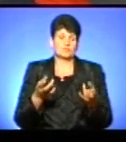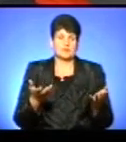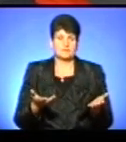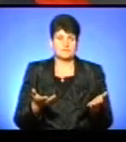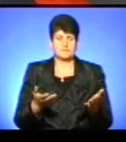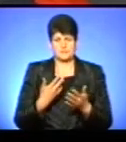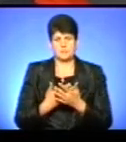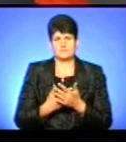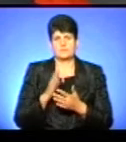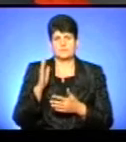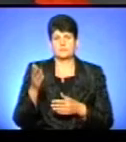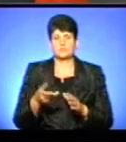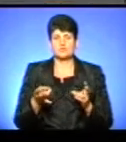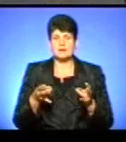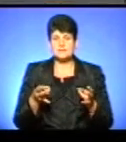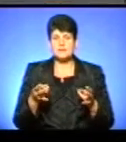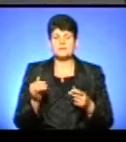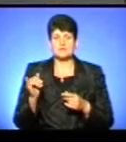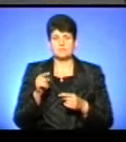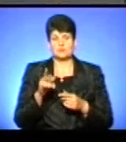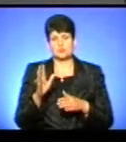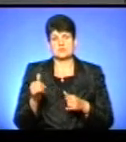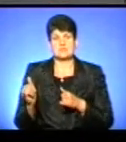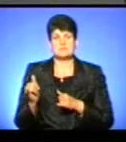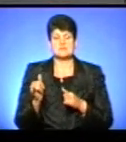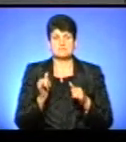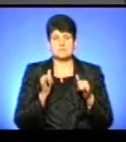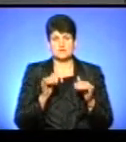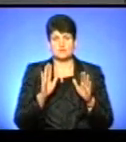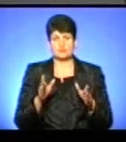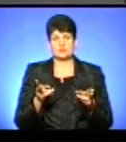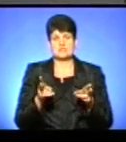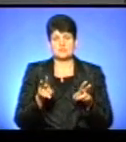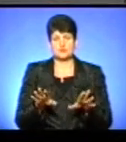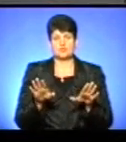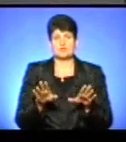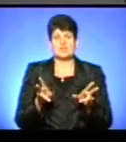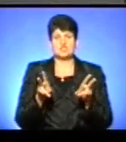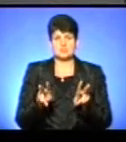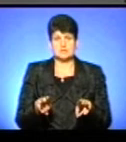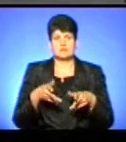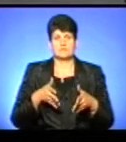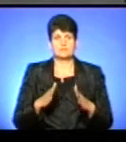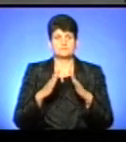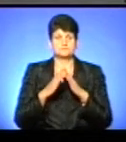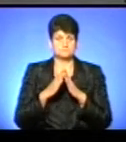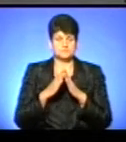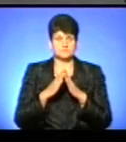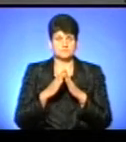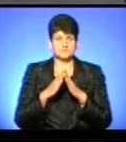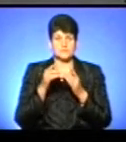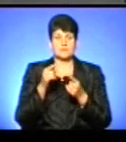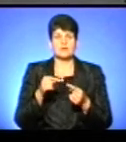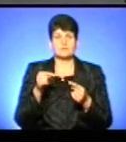прогнозованої потреби. І вони будуть забезпечені і будуть на залежку залишатися в пологових будинках. І,